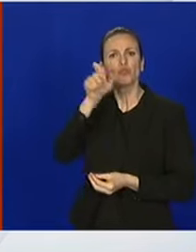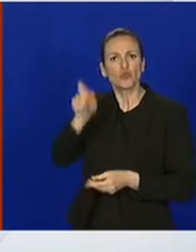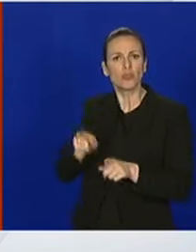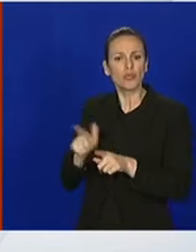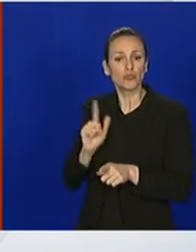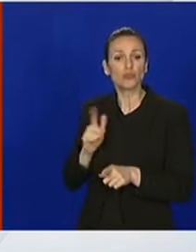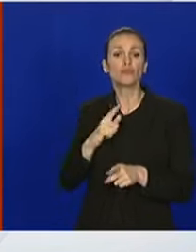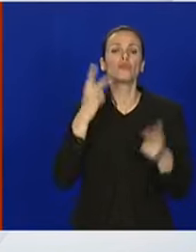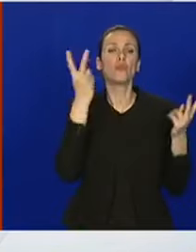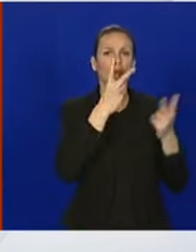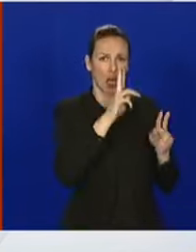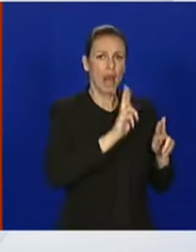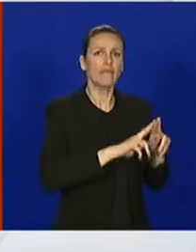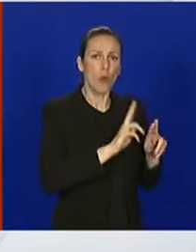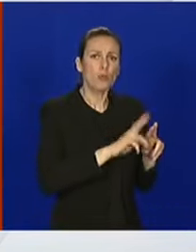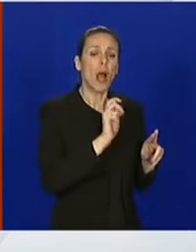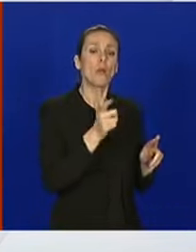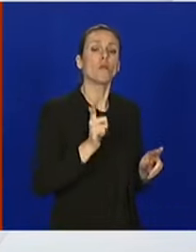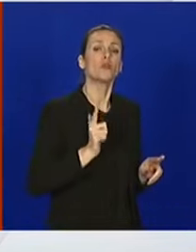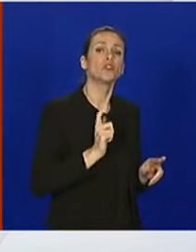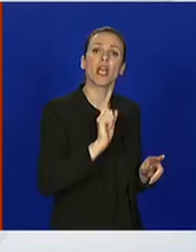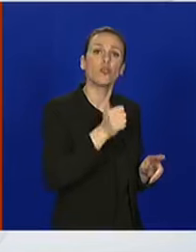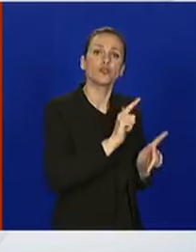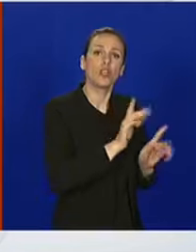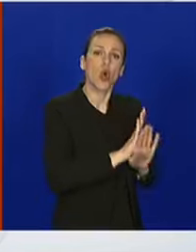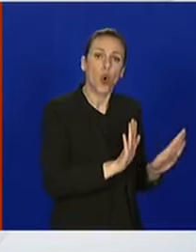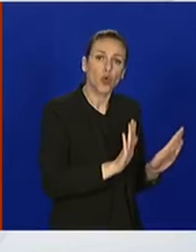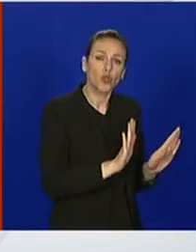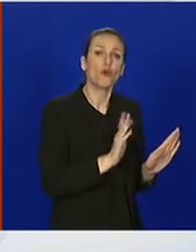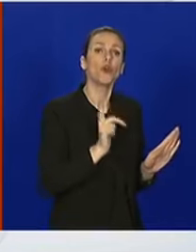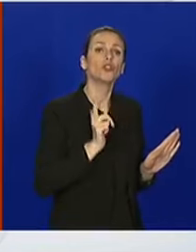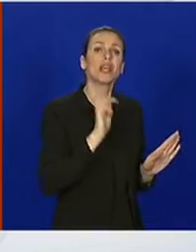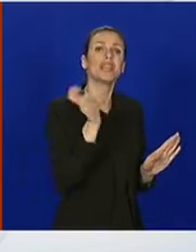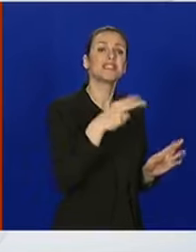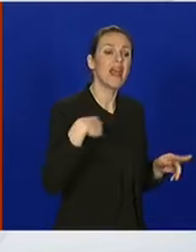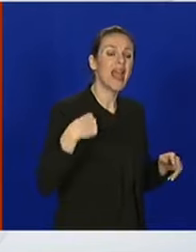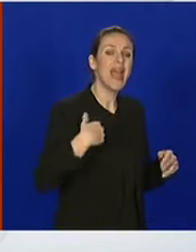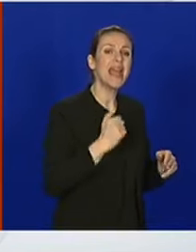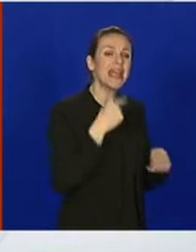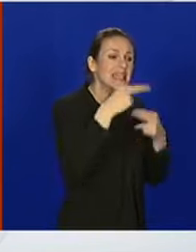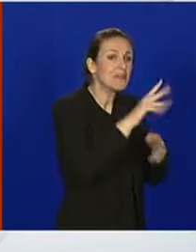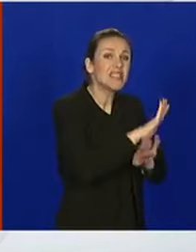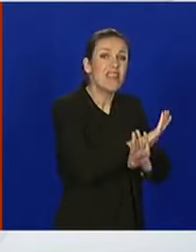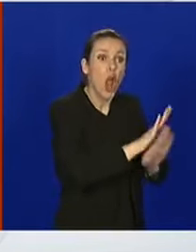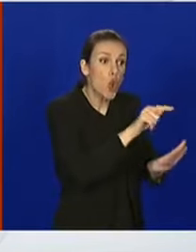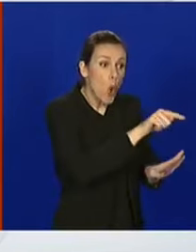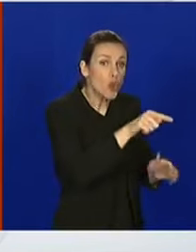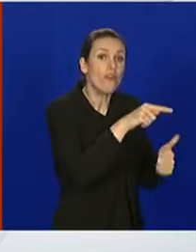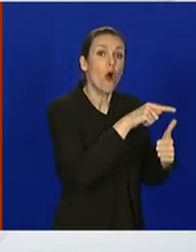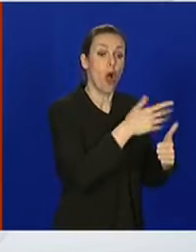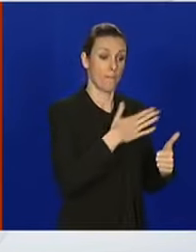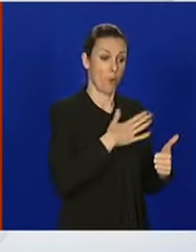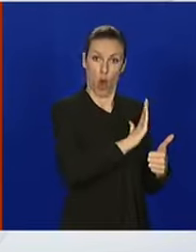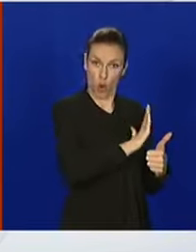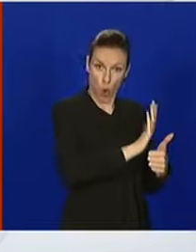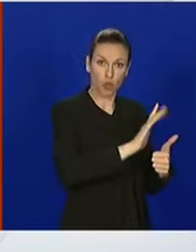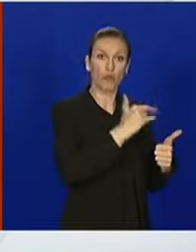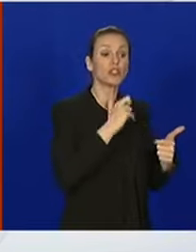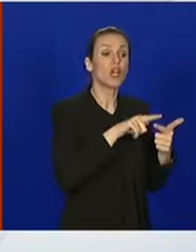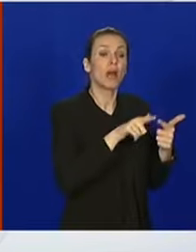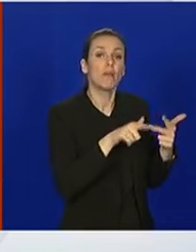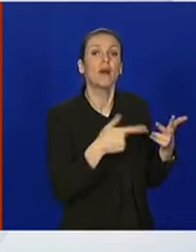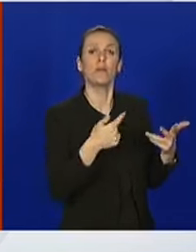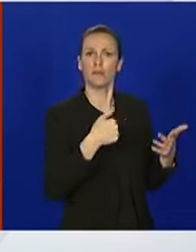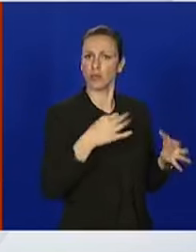Naravno da će biti, ali moramo pričekati da prvo sve inspekcije završe svoj posao. Moja je završila i jasno sam i